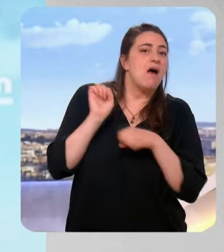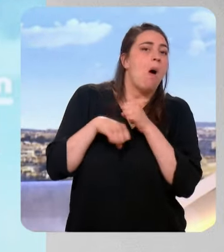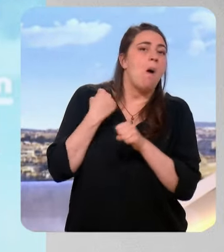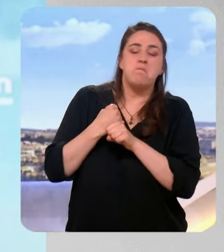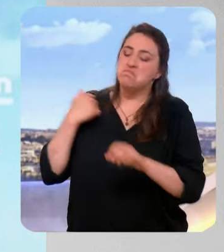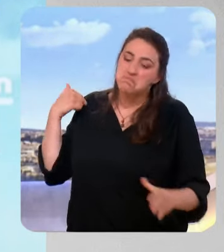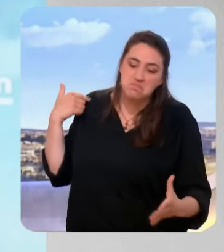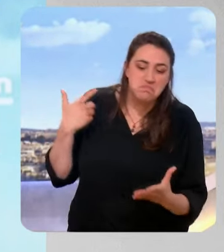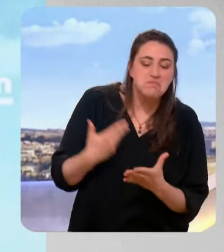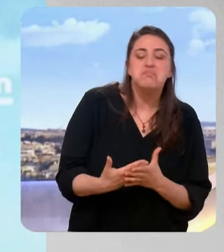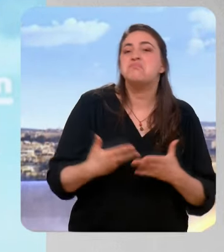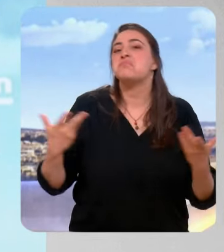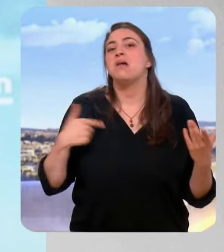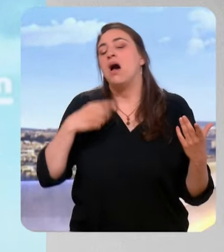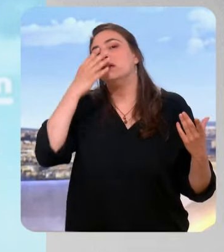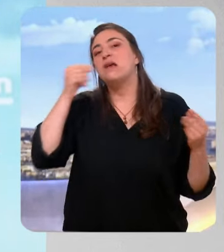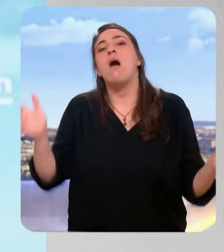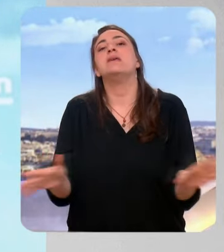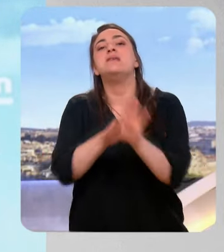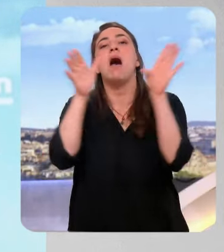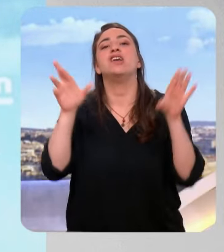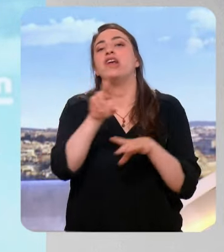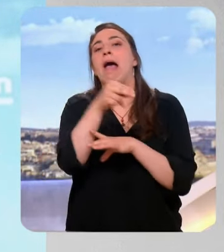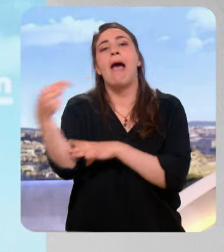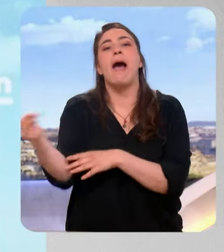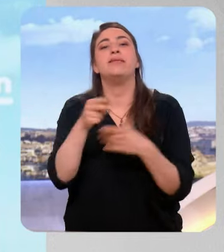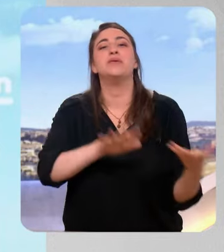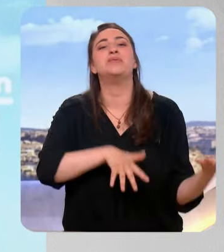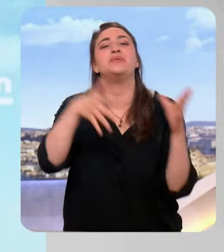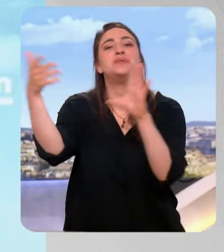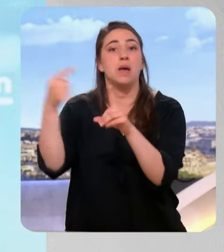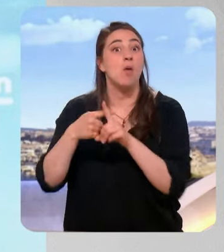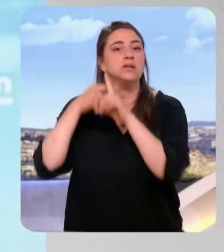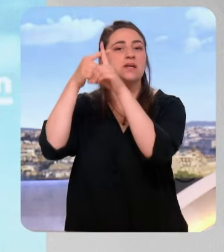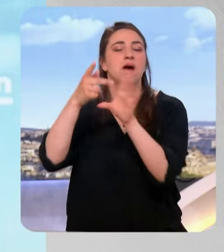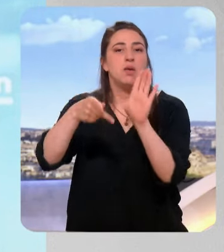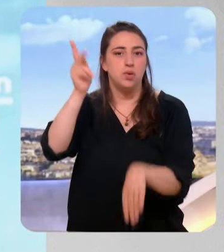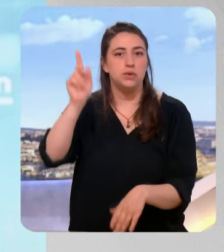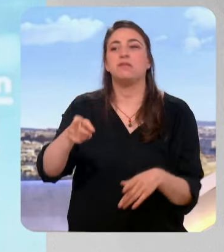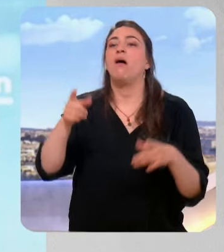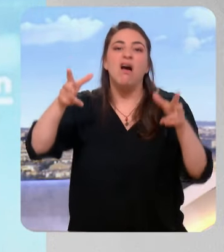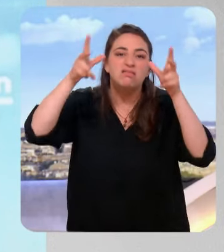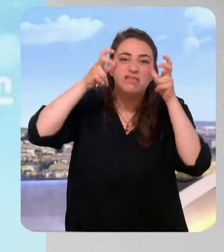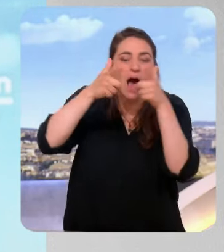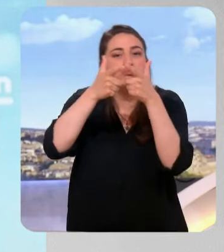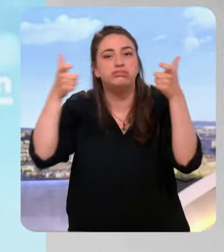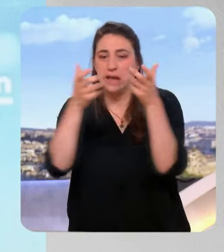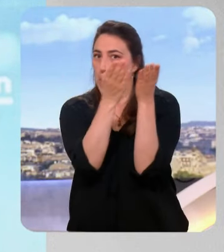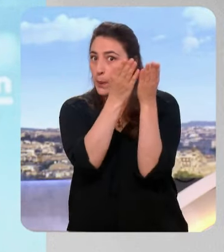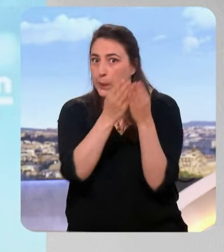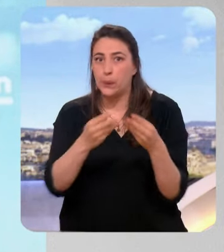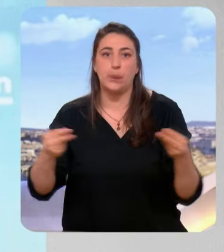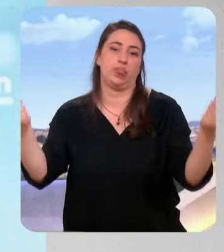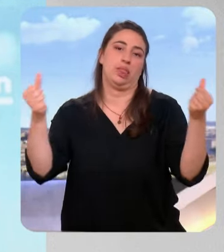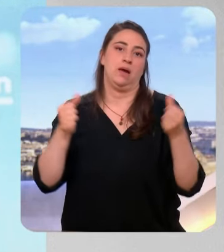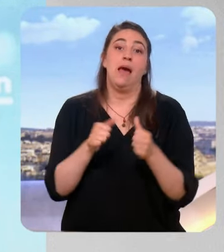cette opération de dédiabolisation du parti créé par son père, oui le RN progresse dans les enquêtes d'opinion. est le parti de